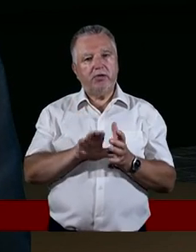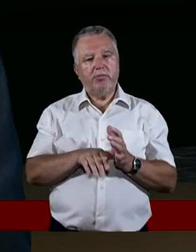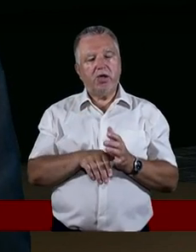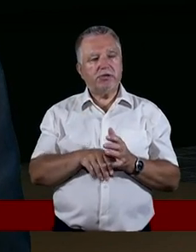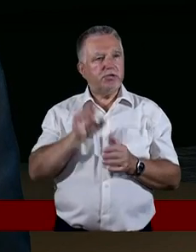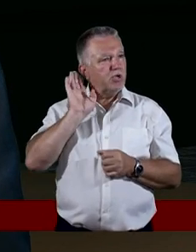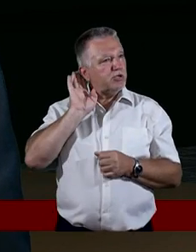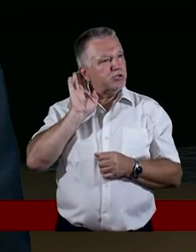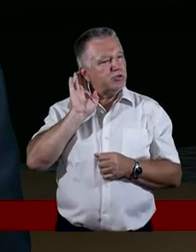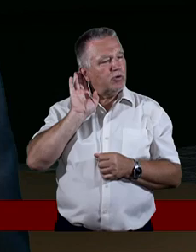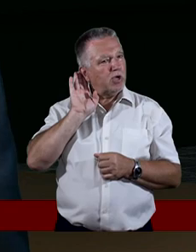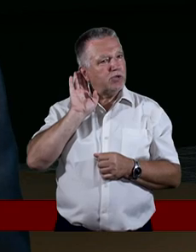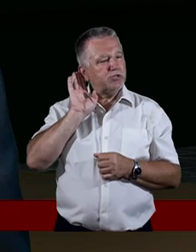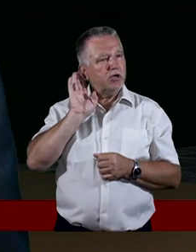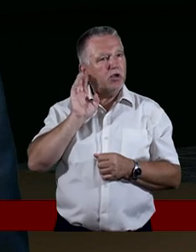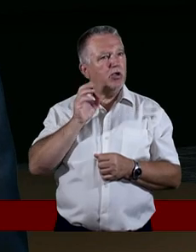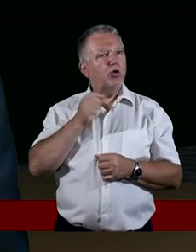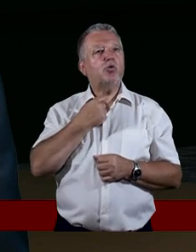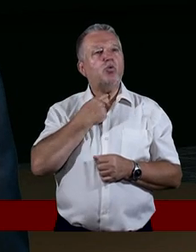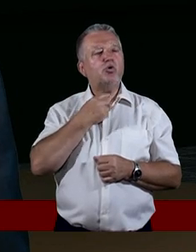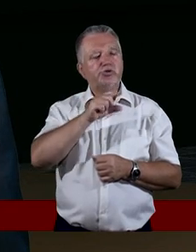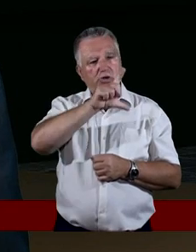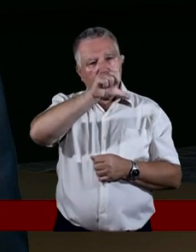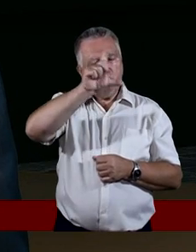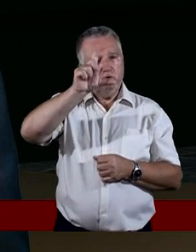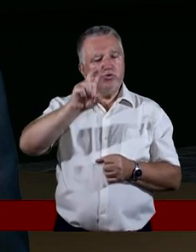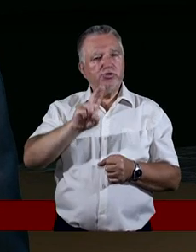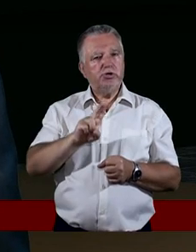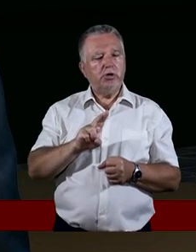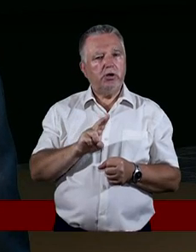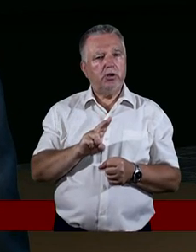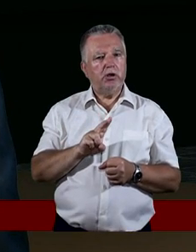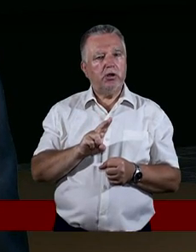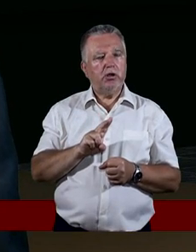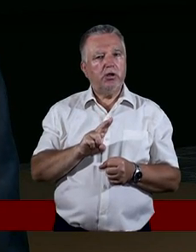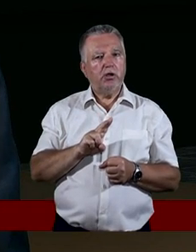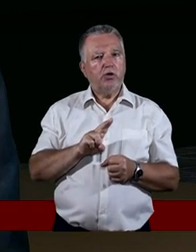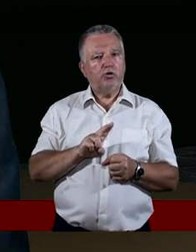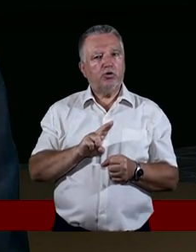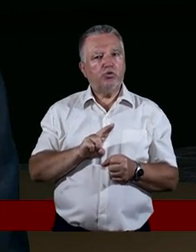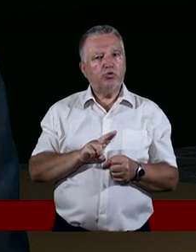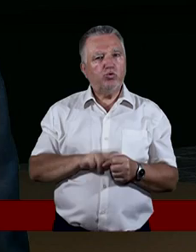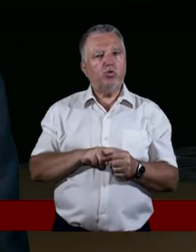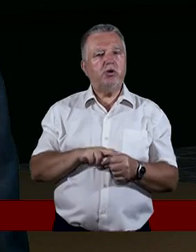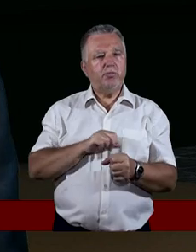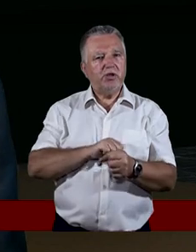rozlegają się i słychać głosy ludzi, którym jest źle.